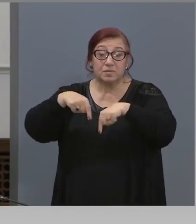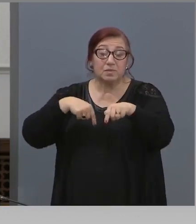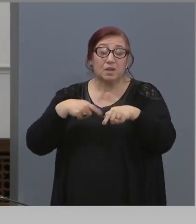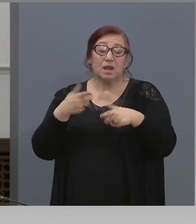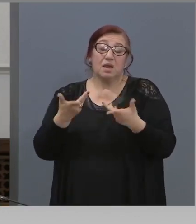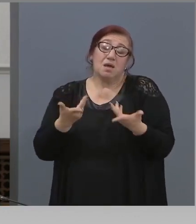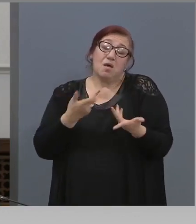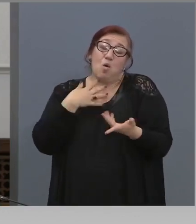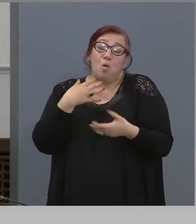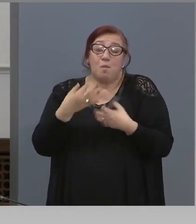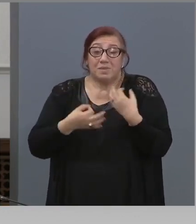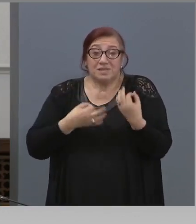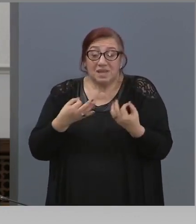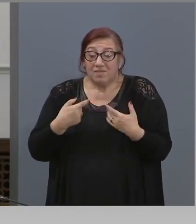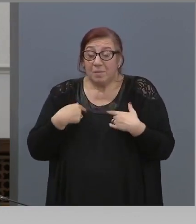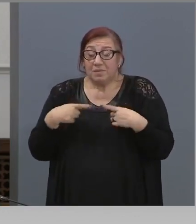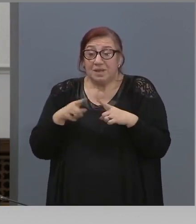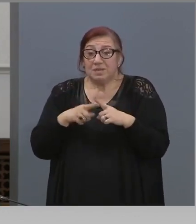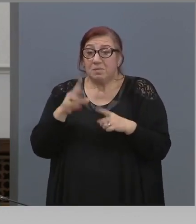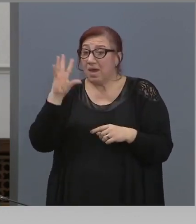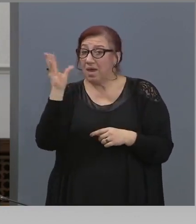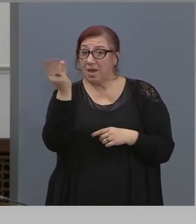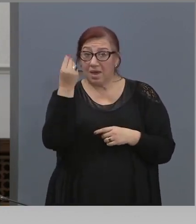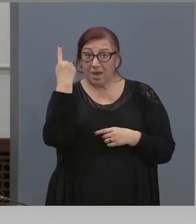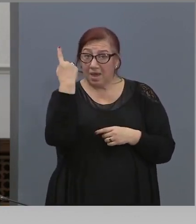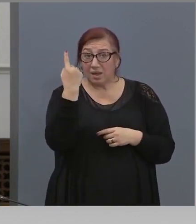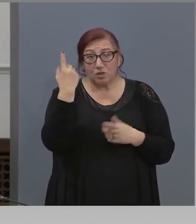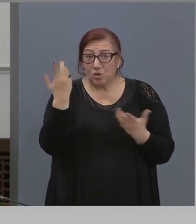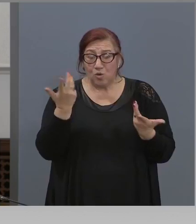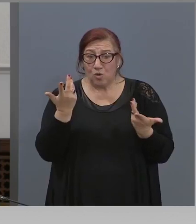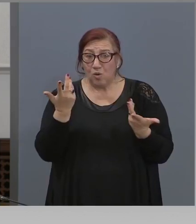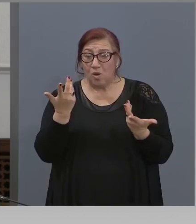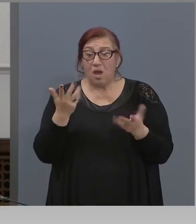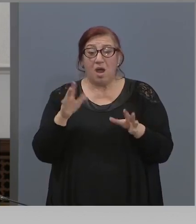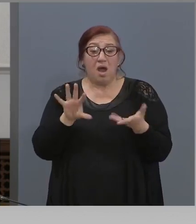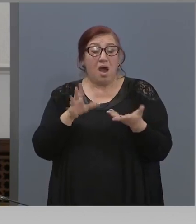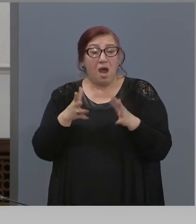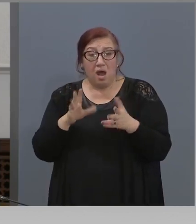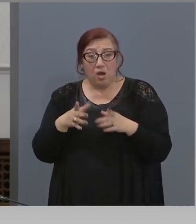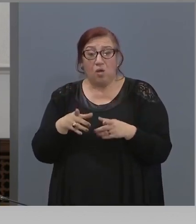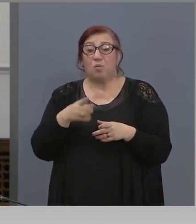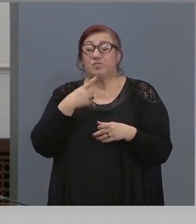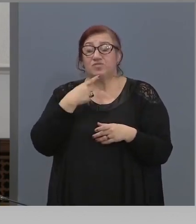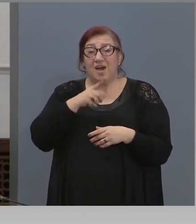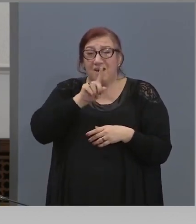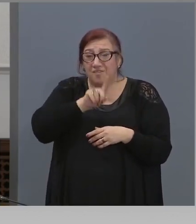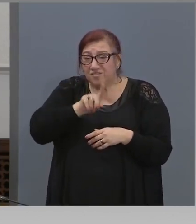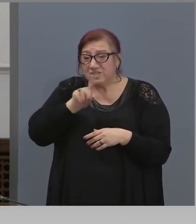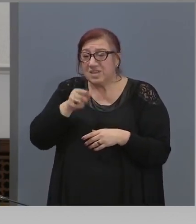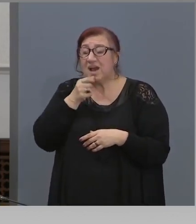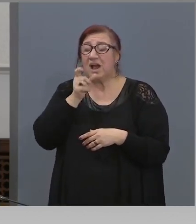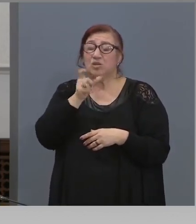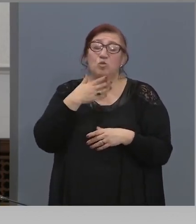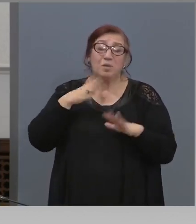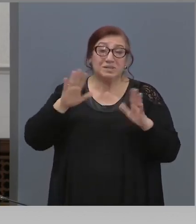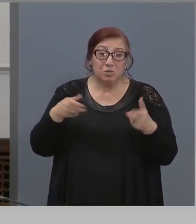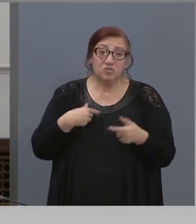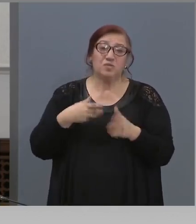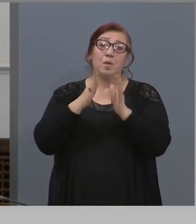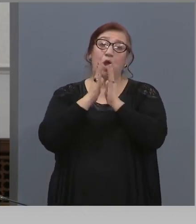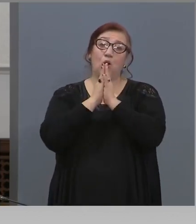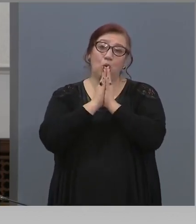пак казвам, ние сме едно. ако си... Затова всяка дума започваме с умоляваме.